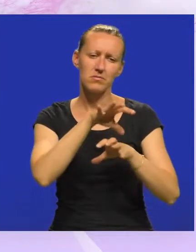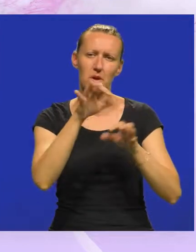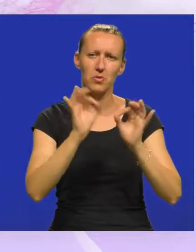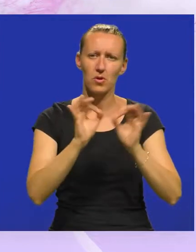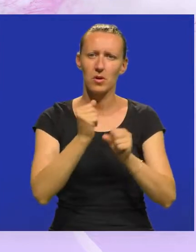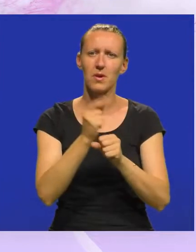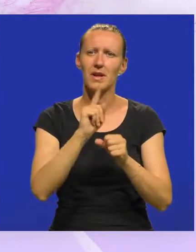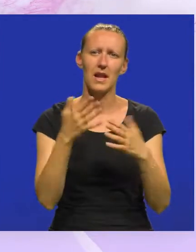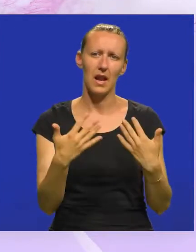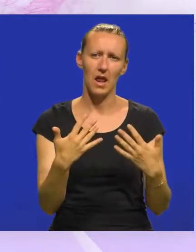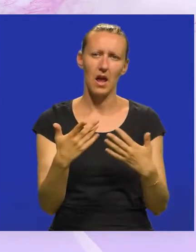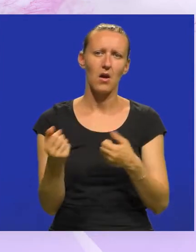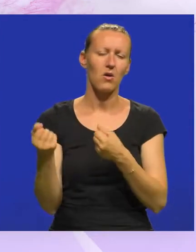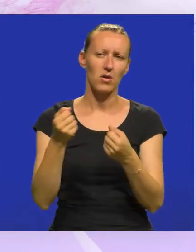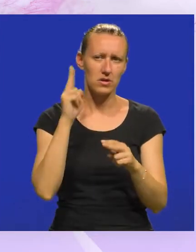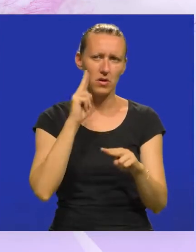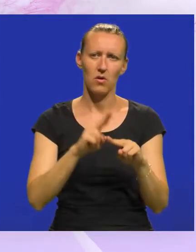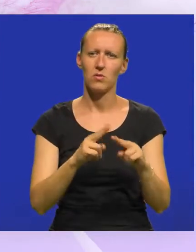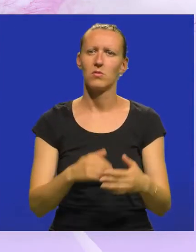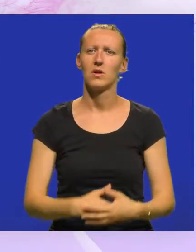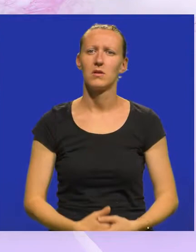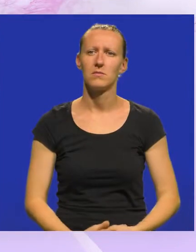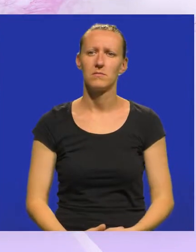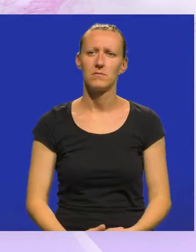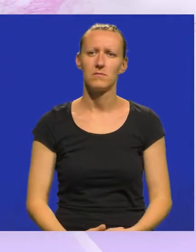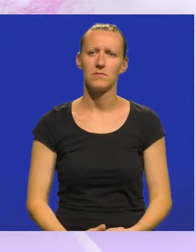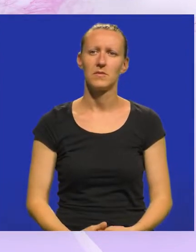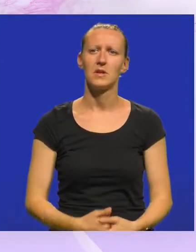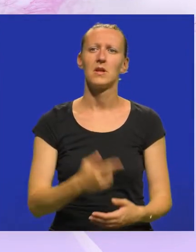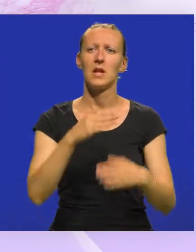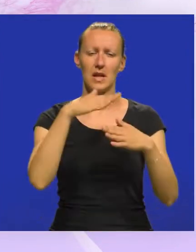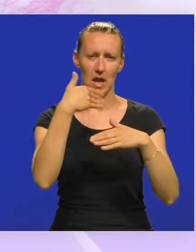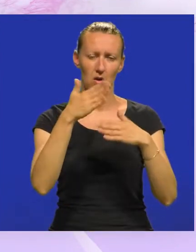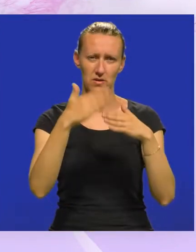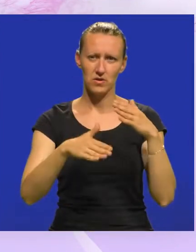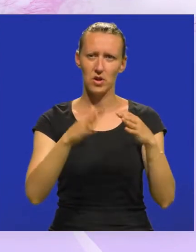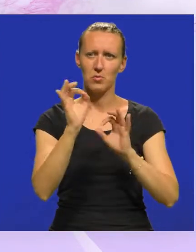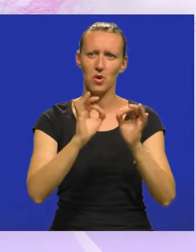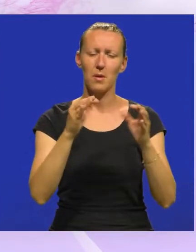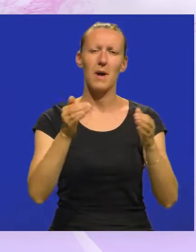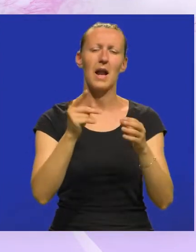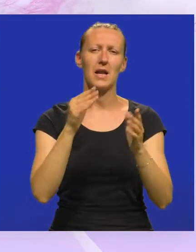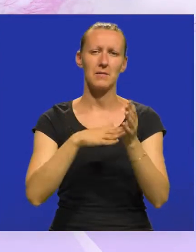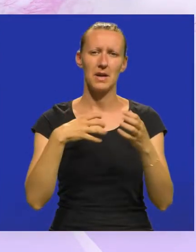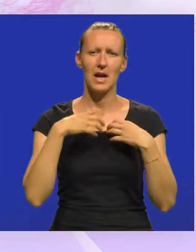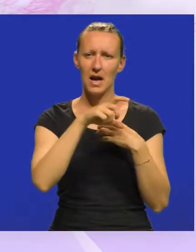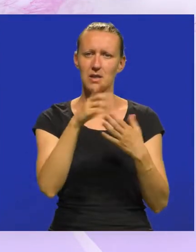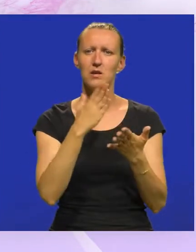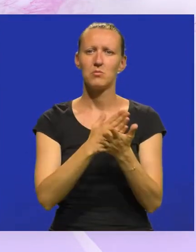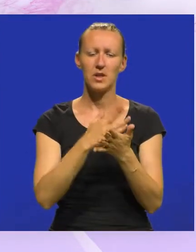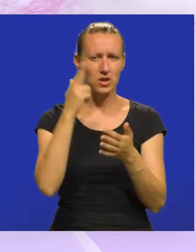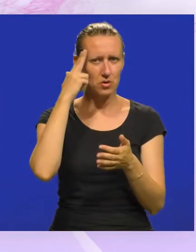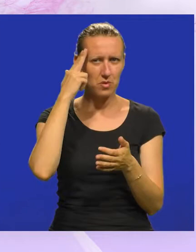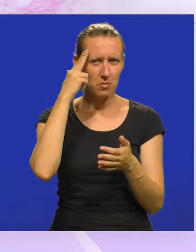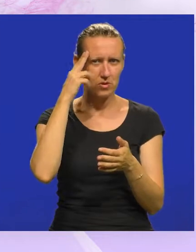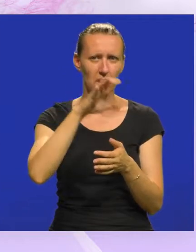toku projektiranja. Vjerujte, nije lako donijeti neke odluke. Nakon završetka projekta, malo rimsko kazalište biti će